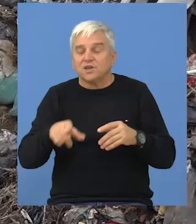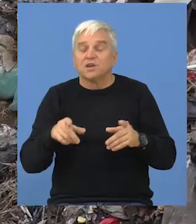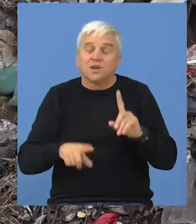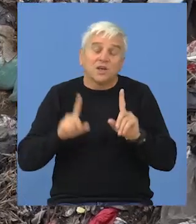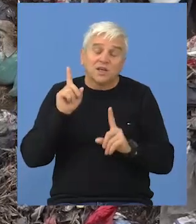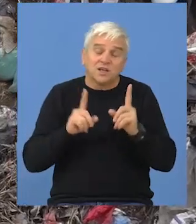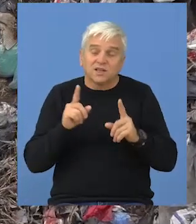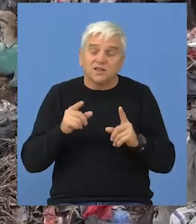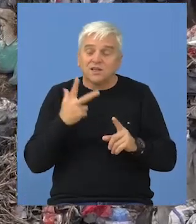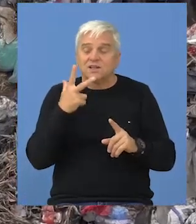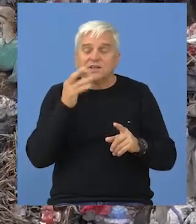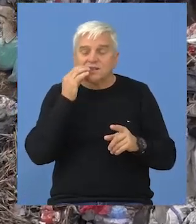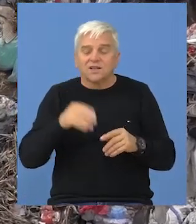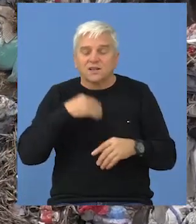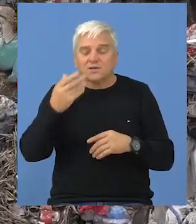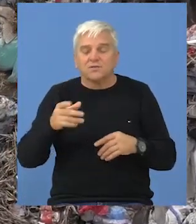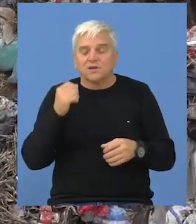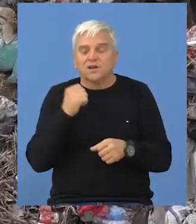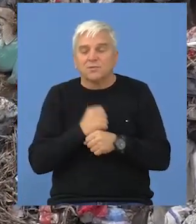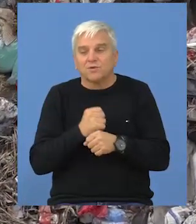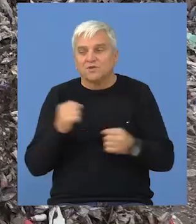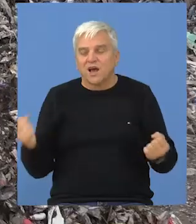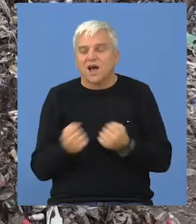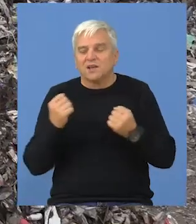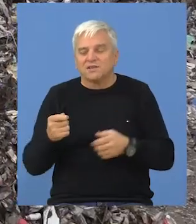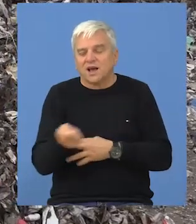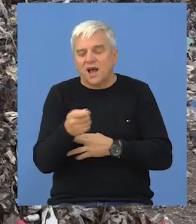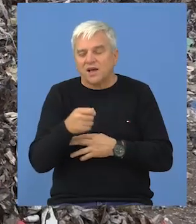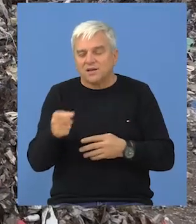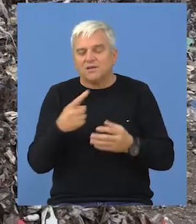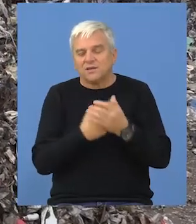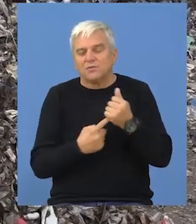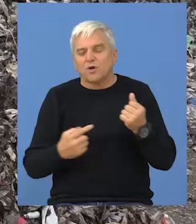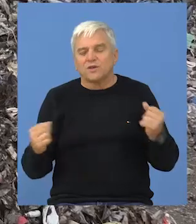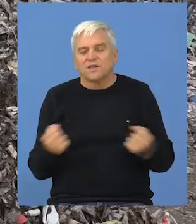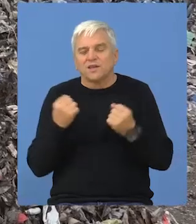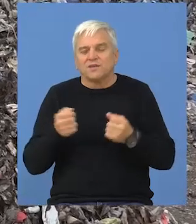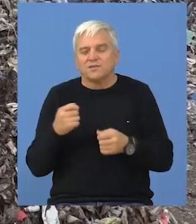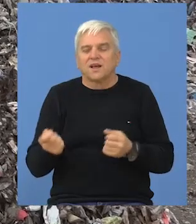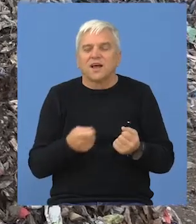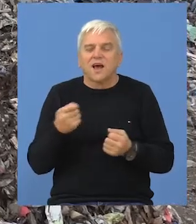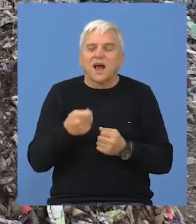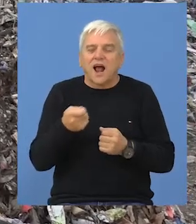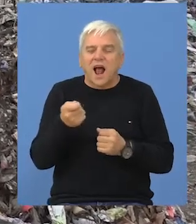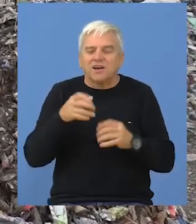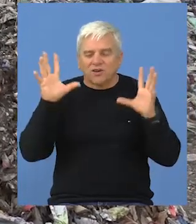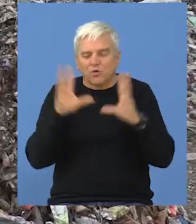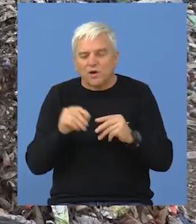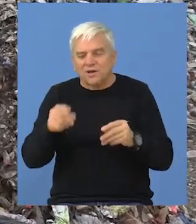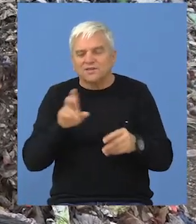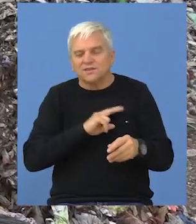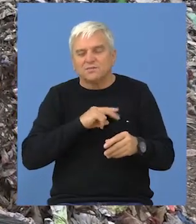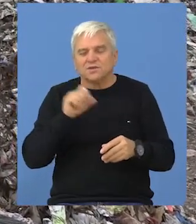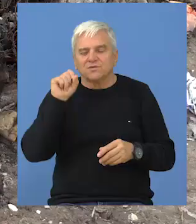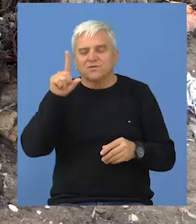kiše ili najmanje 3 dana posle naših aktivnosti na gašenju požara. Poslednje aktivnosti na gašenju požara mi smo imali